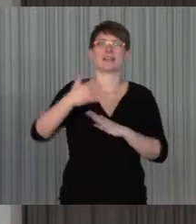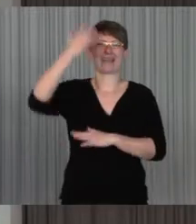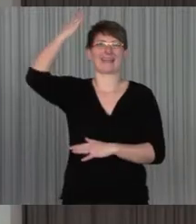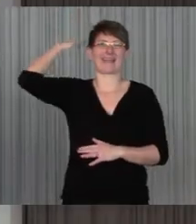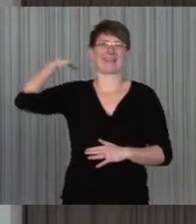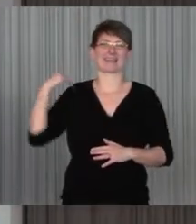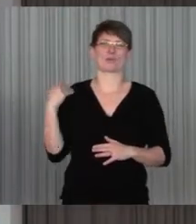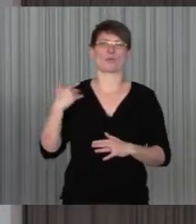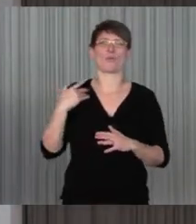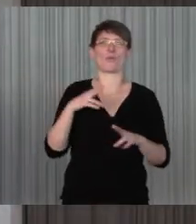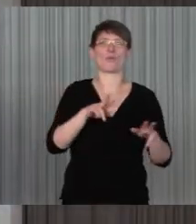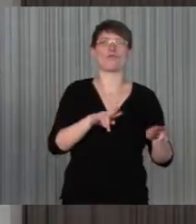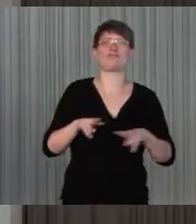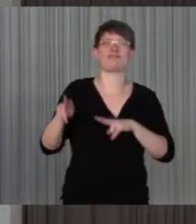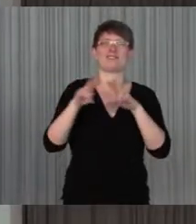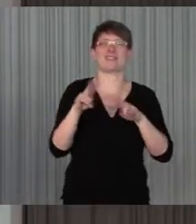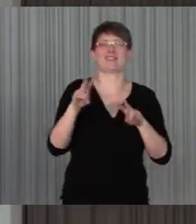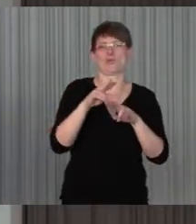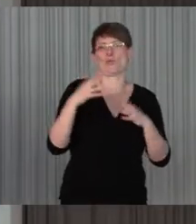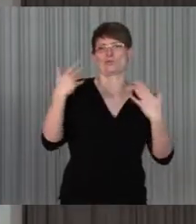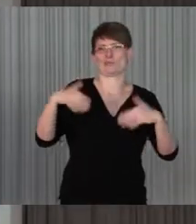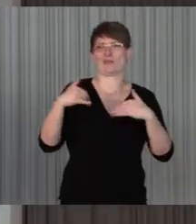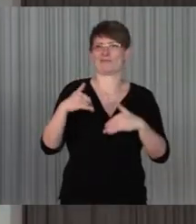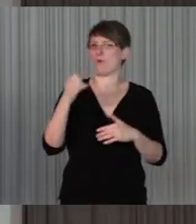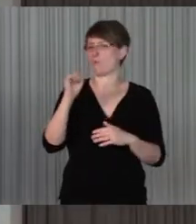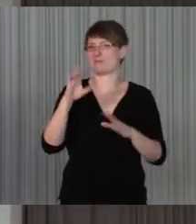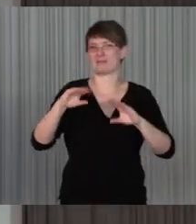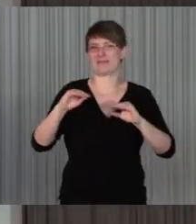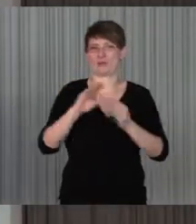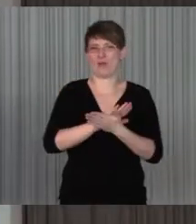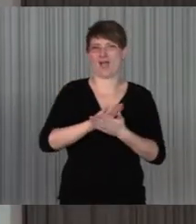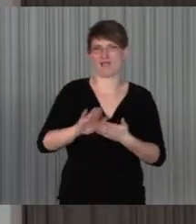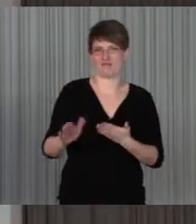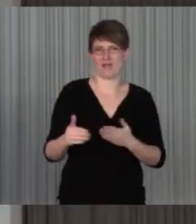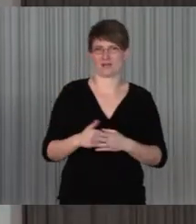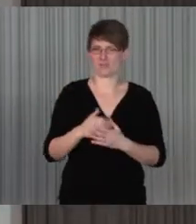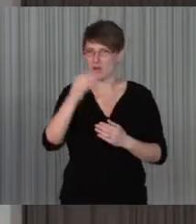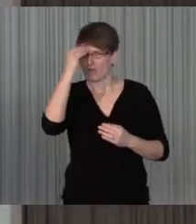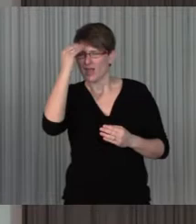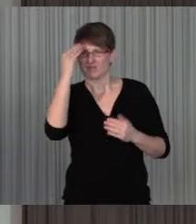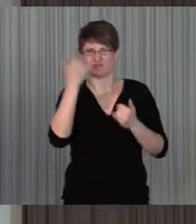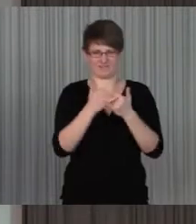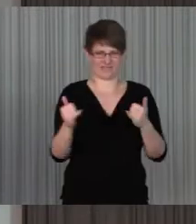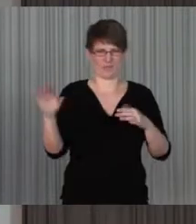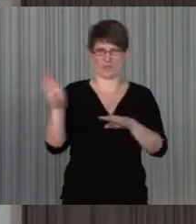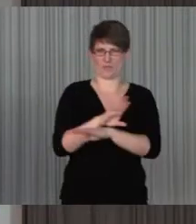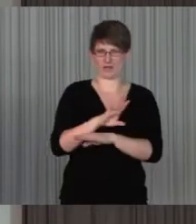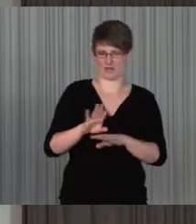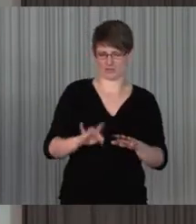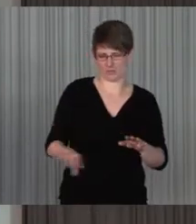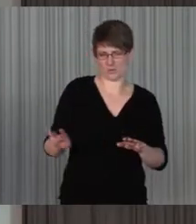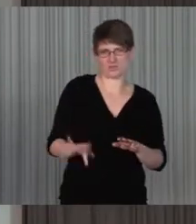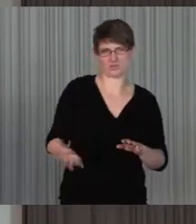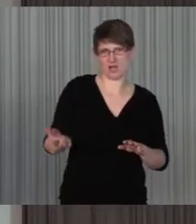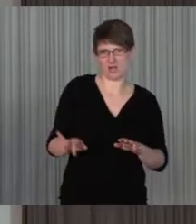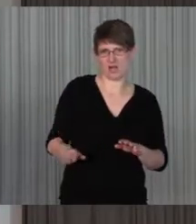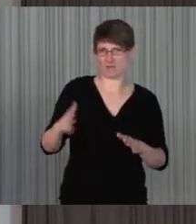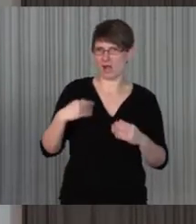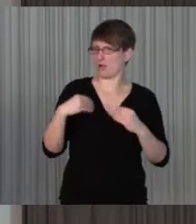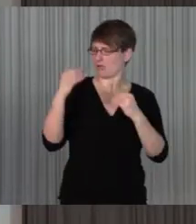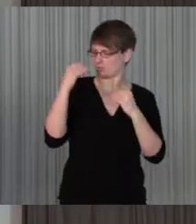Retrovideospiele, sie sehr einfach zu bedienen sind und da man so ein bisschen auch lernen kann sozusagen Computerbedingungen, Cursor und sonst was alles